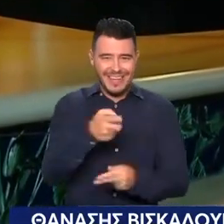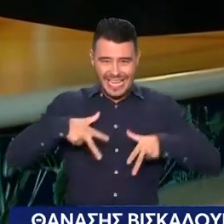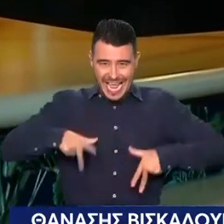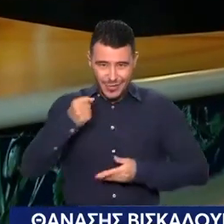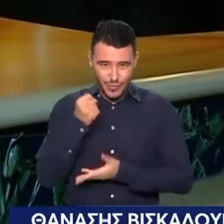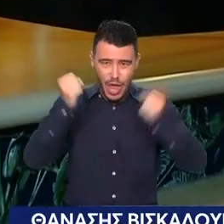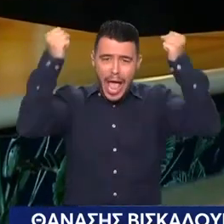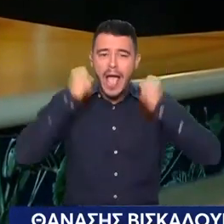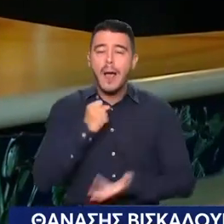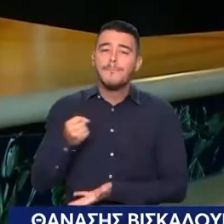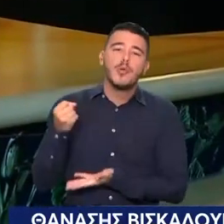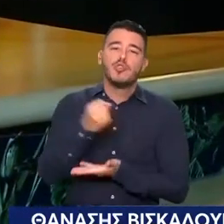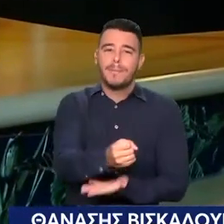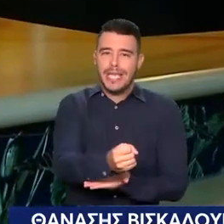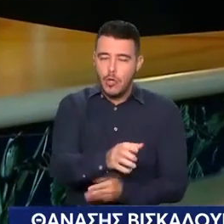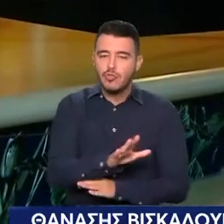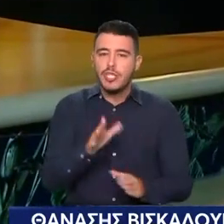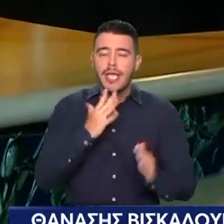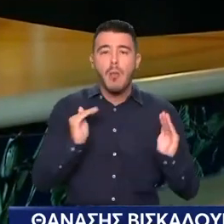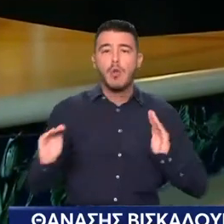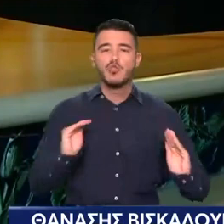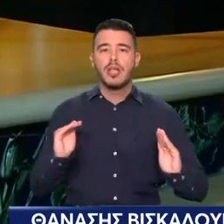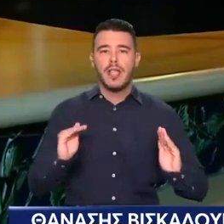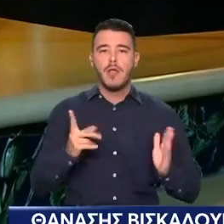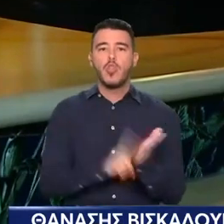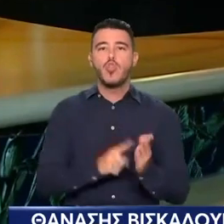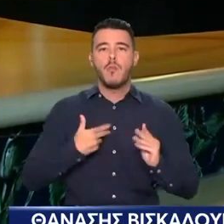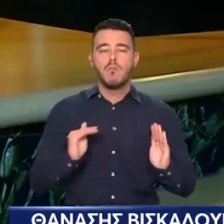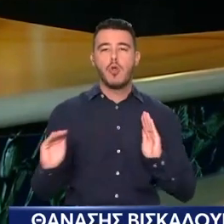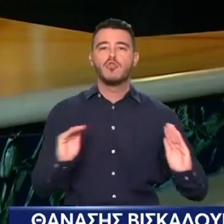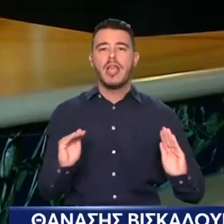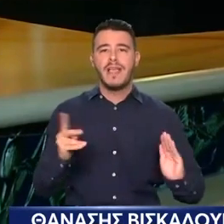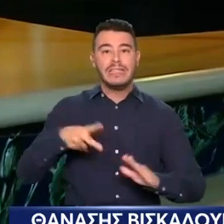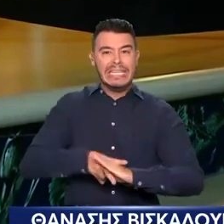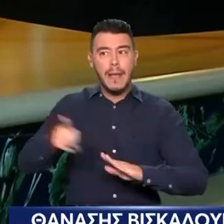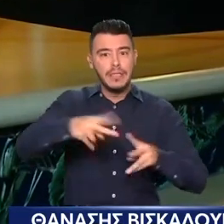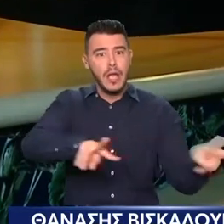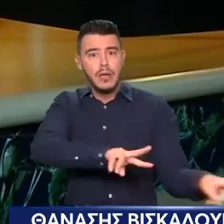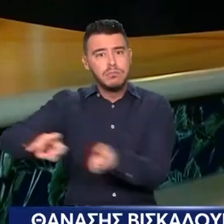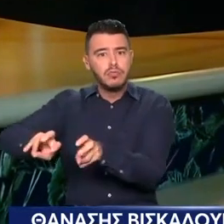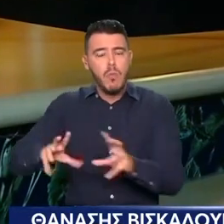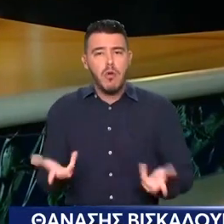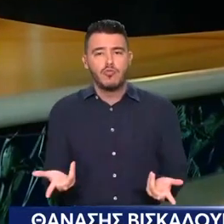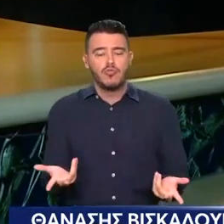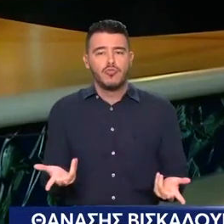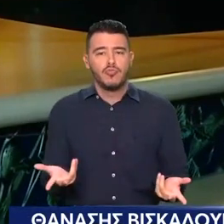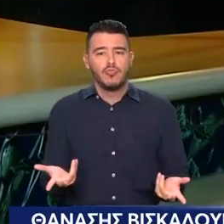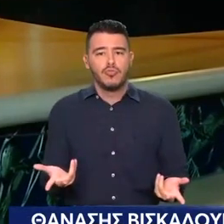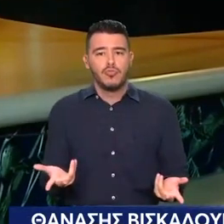αποζημιώσεων Αυτό το έχουμε ακούσει Επειδή θεωρώ ότι από την κυβέρνηση Είναι ακατάσχετα τα χρήματα